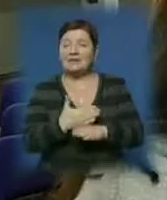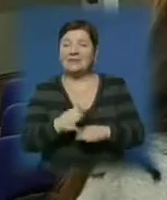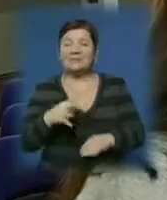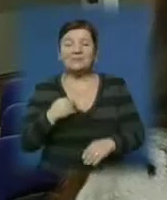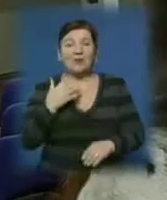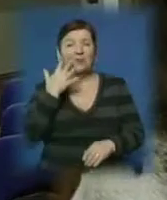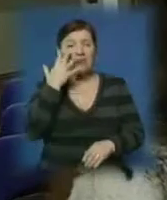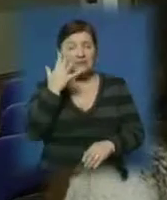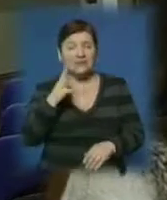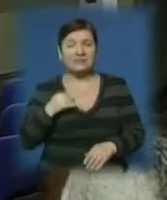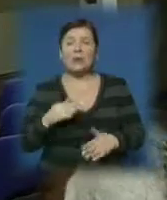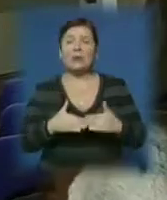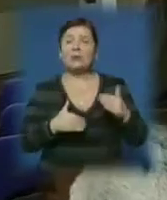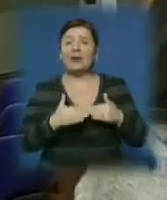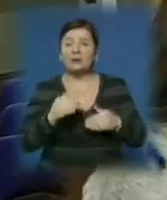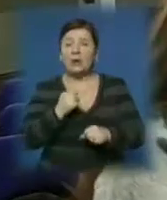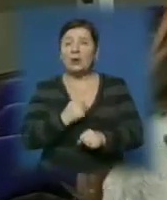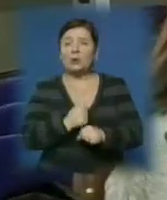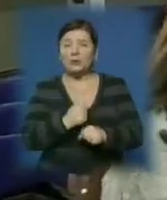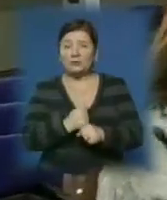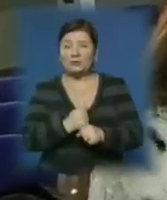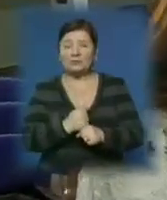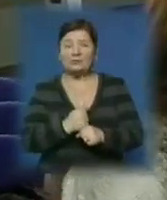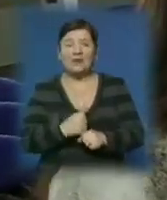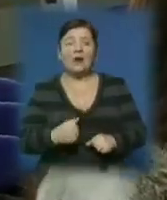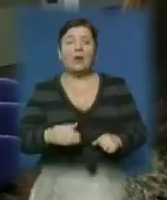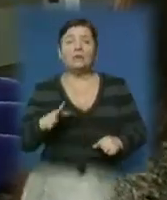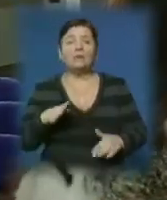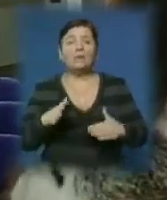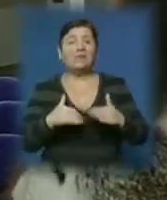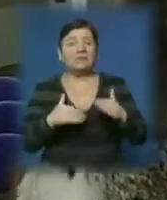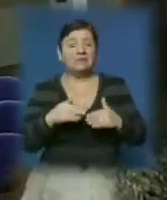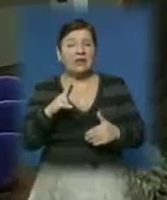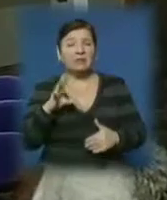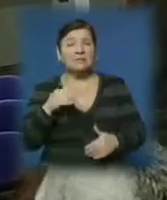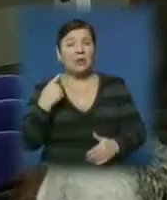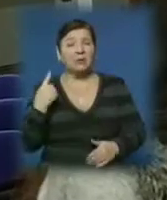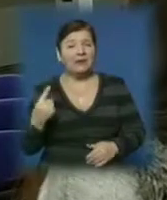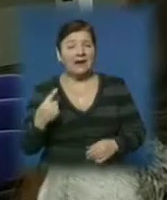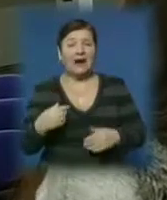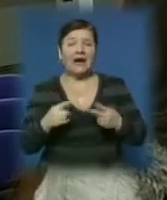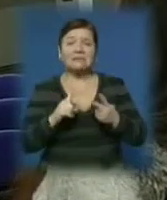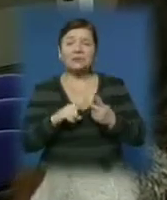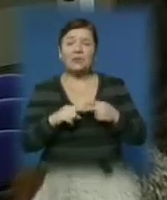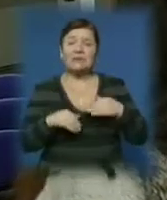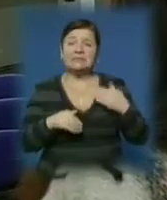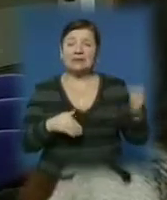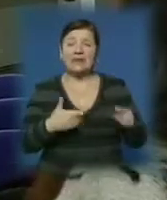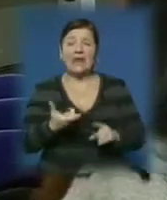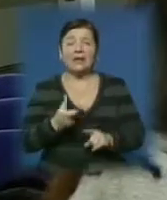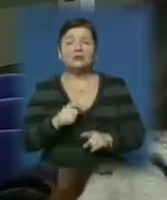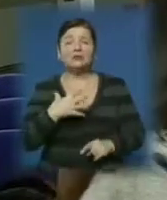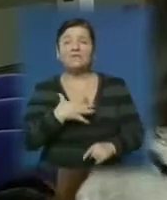кожен ділиться своєю практикою роботи, тому що бути професіоналом – це одне. А з другої сторони, дуже